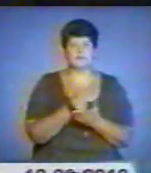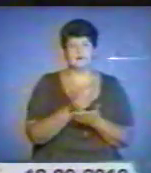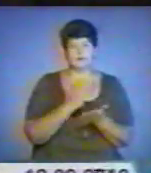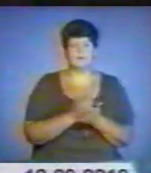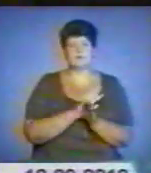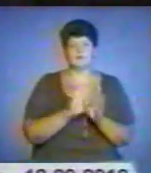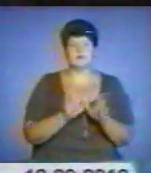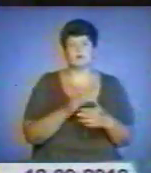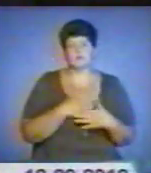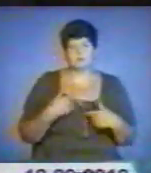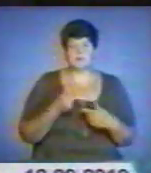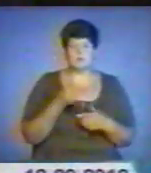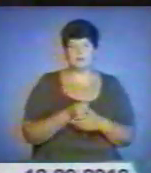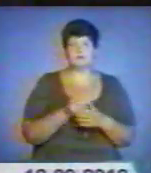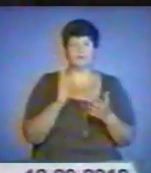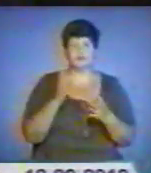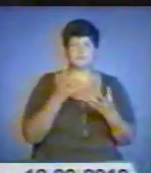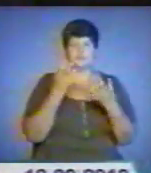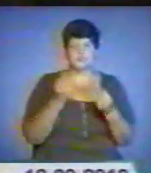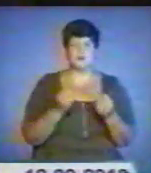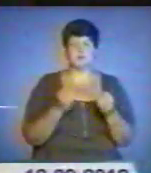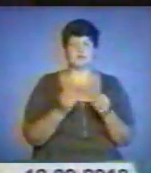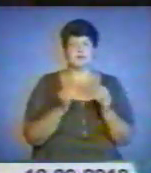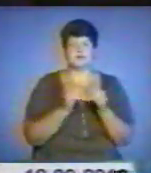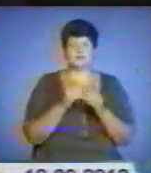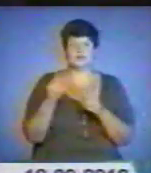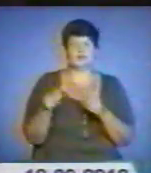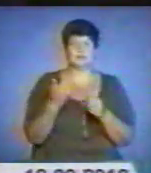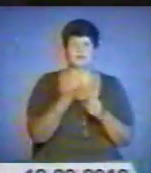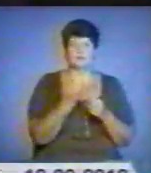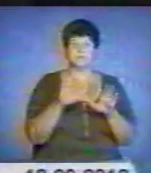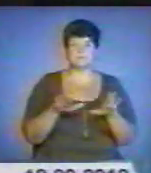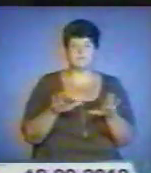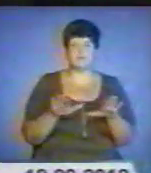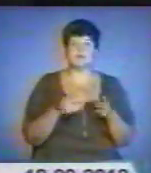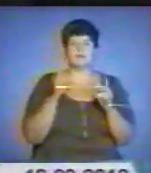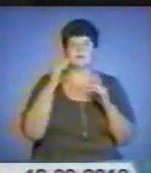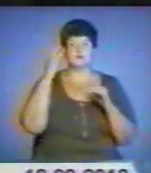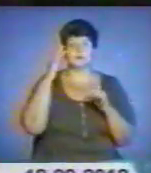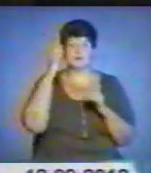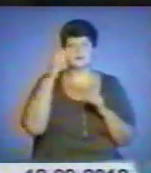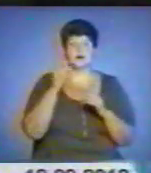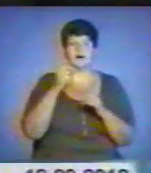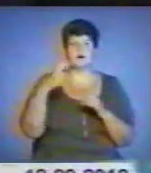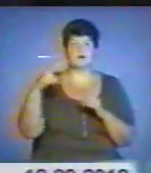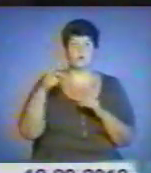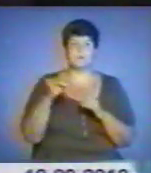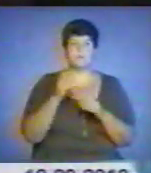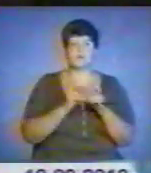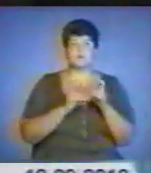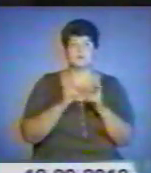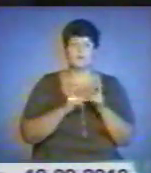охочих. Саме так уявляв собі профвідбір претендентів на вакансію очільник одного із агропромислових підприємств